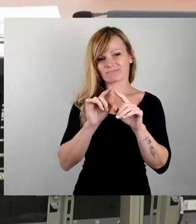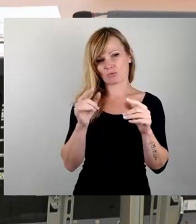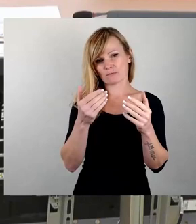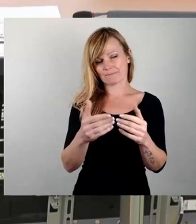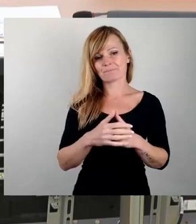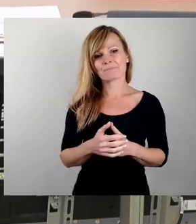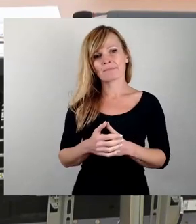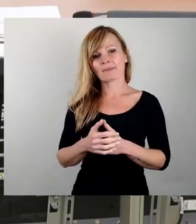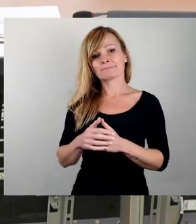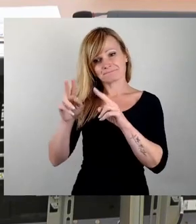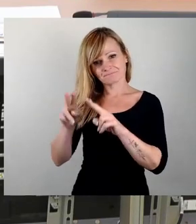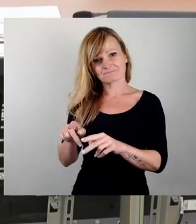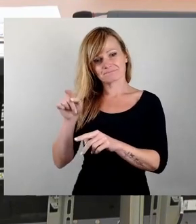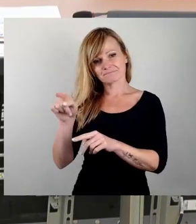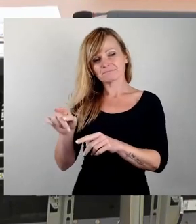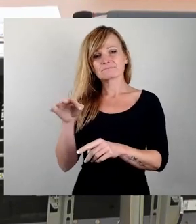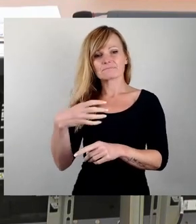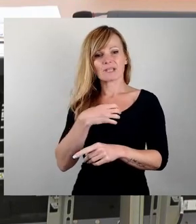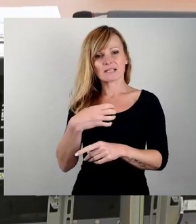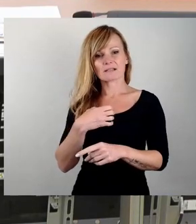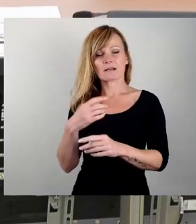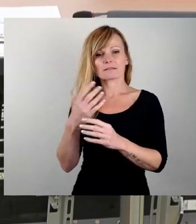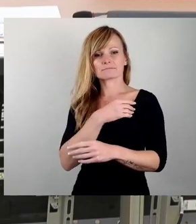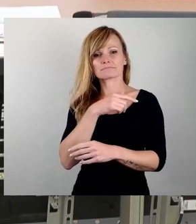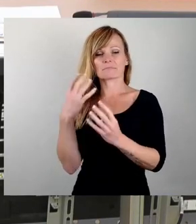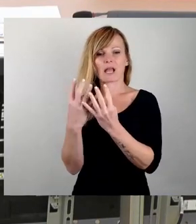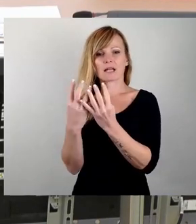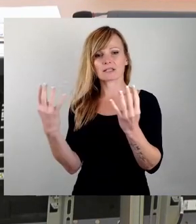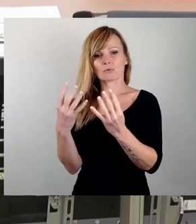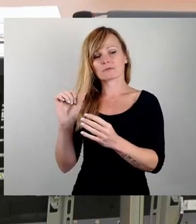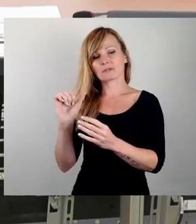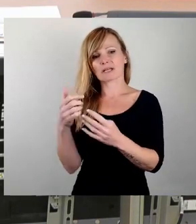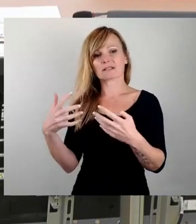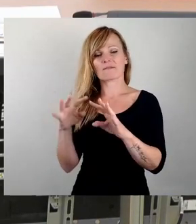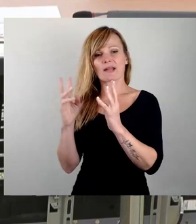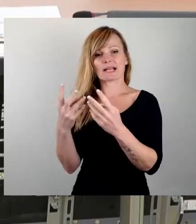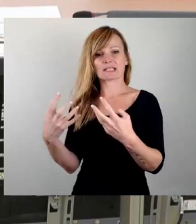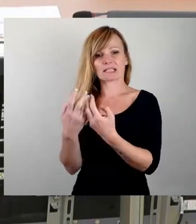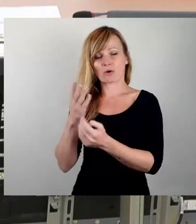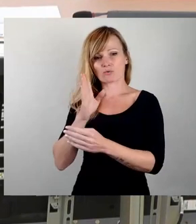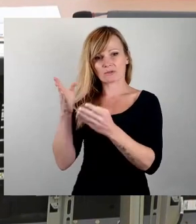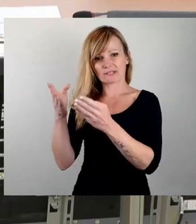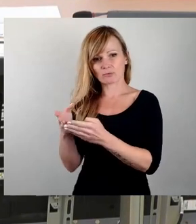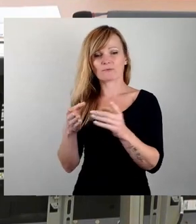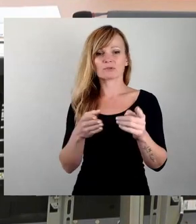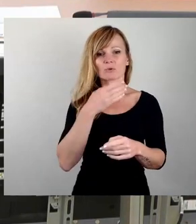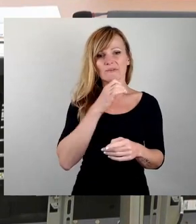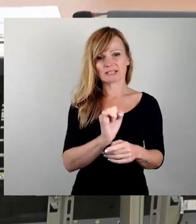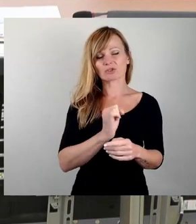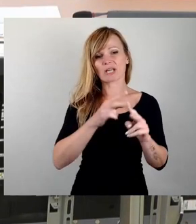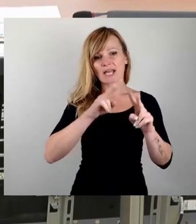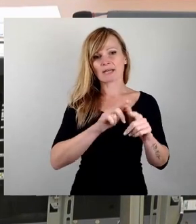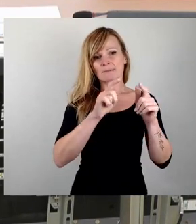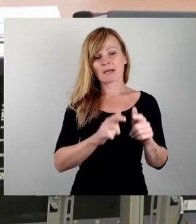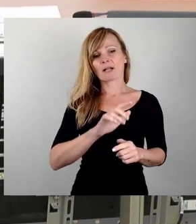Regimenter der Dresdner Garnation im Ersten Weltkrieg auf dem Nordfriedhof und beim sowjetischen Ehrenmal für die Gefallenen der 5. Gardearmee am